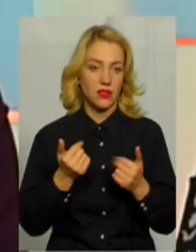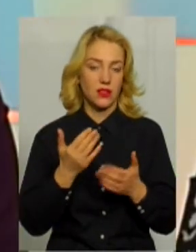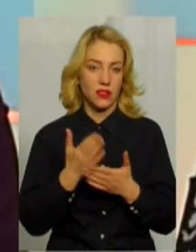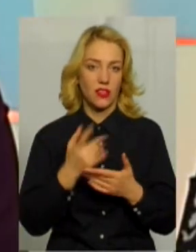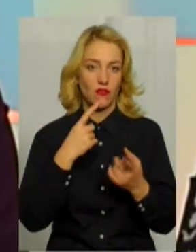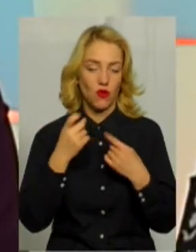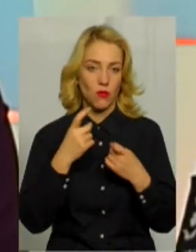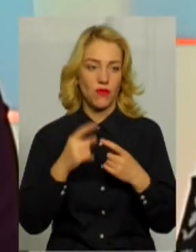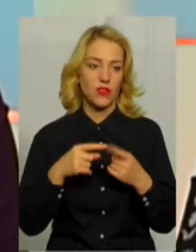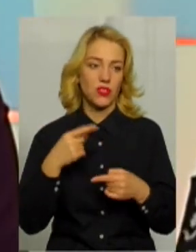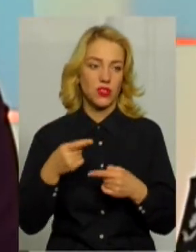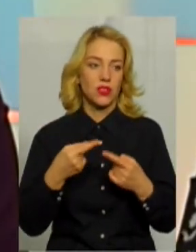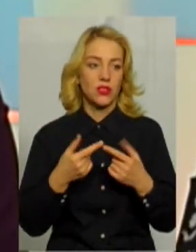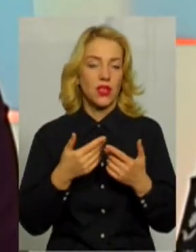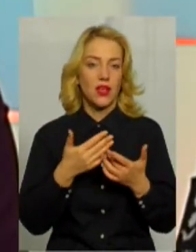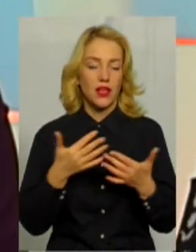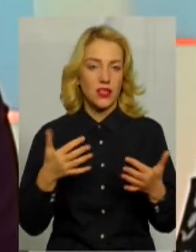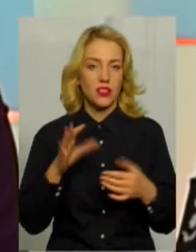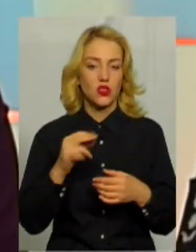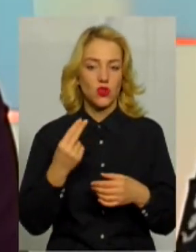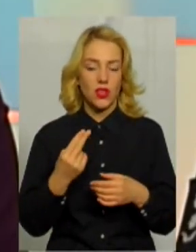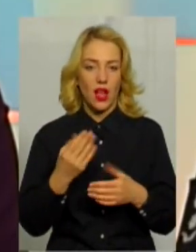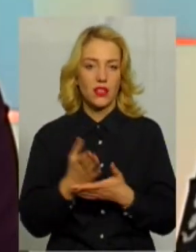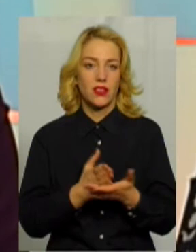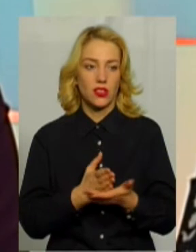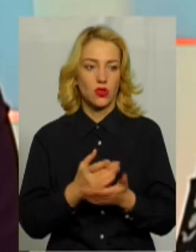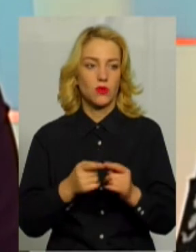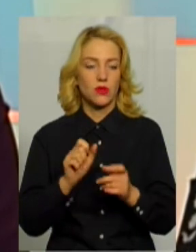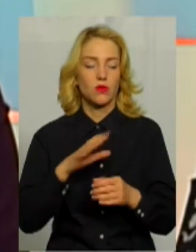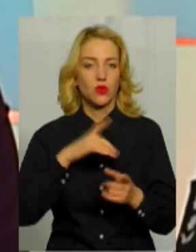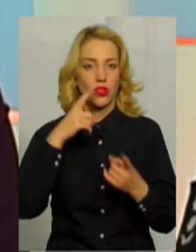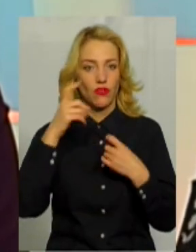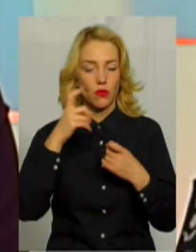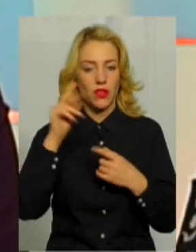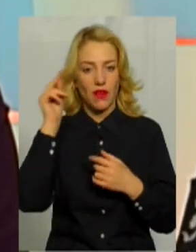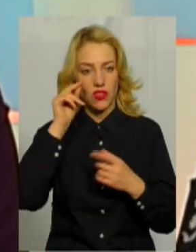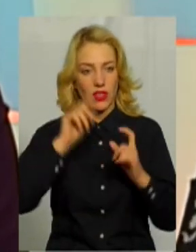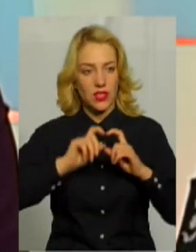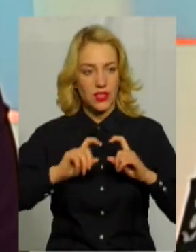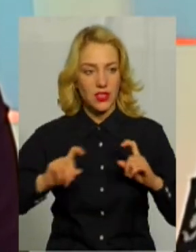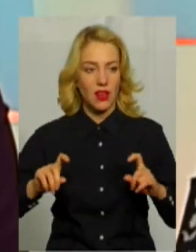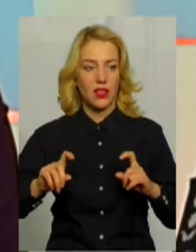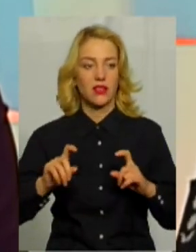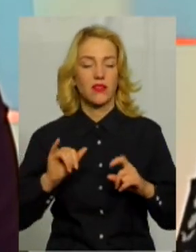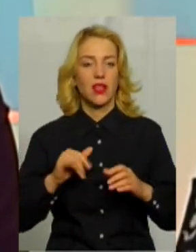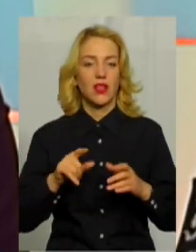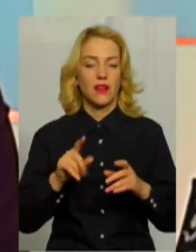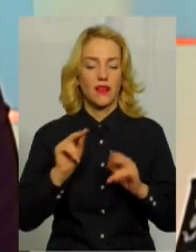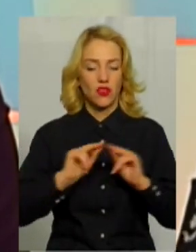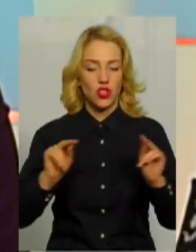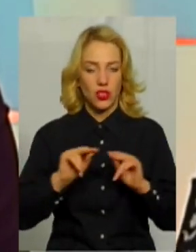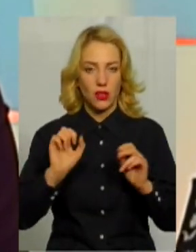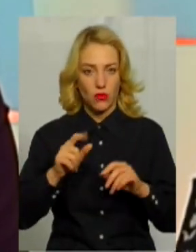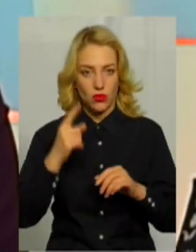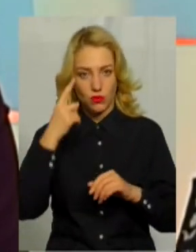інформування через різні соціальні служби, це може бути інформація із навчальних закладів, це можуть, скажімо, і вчителі